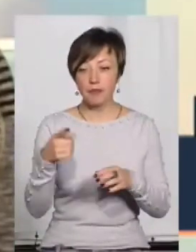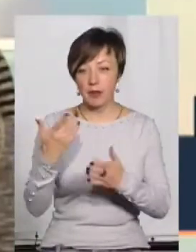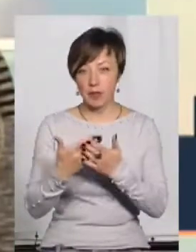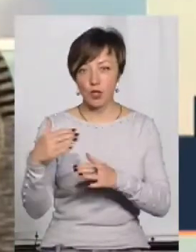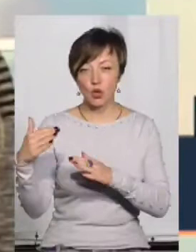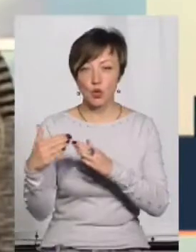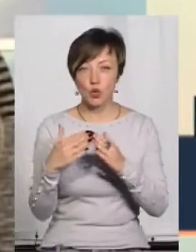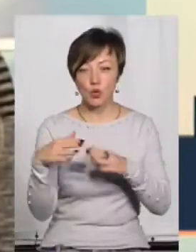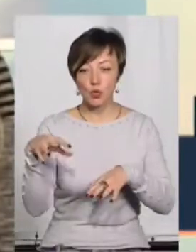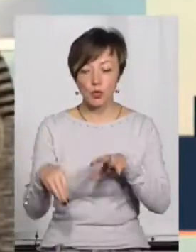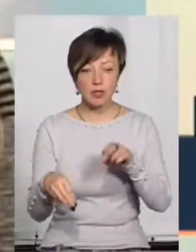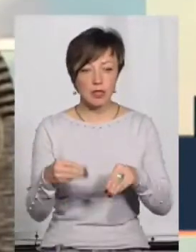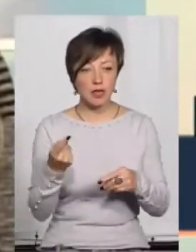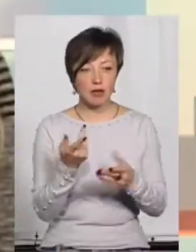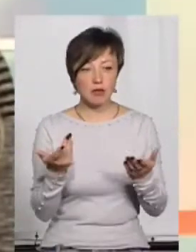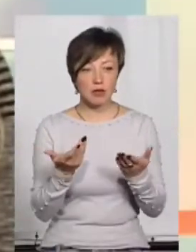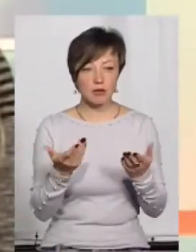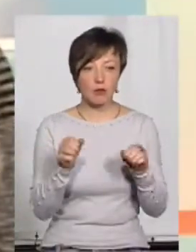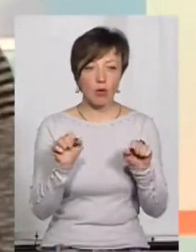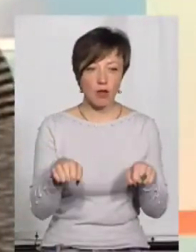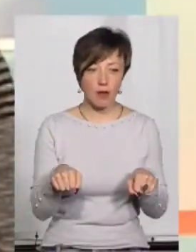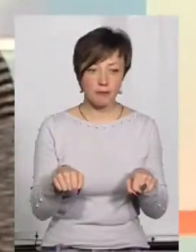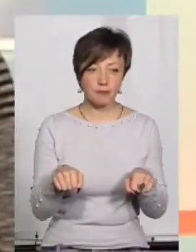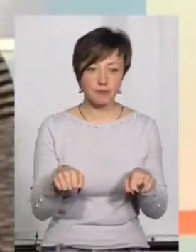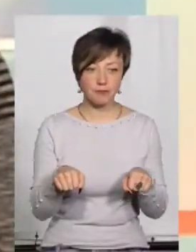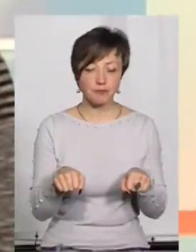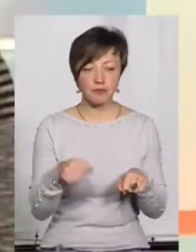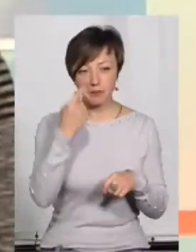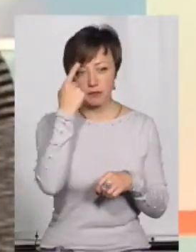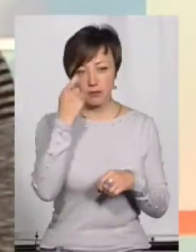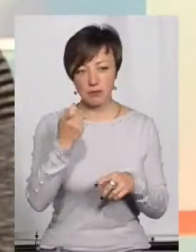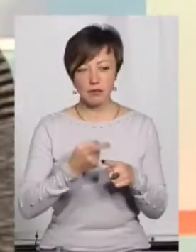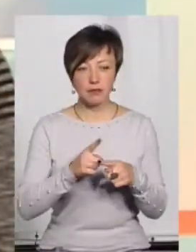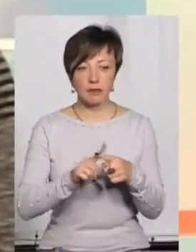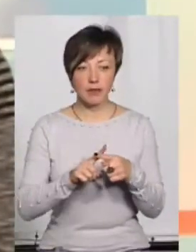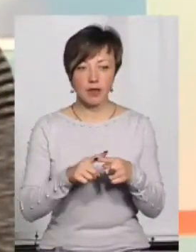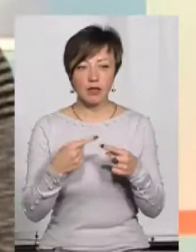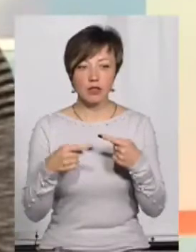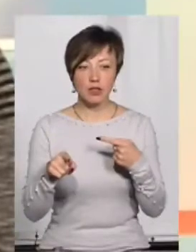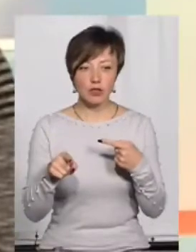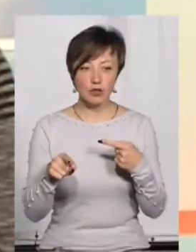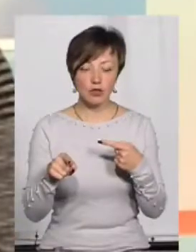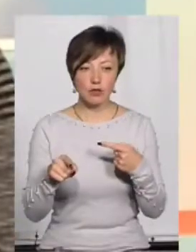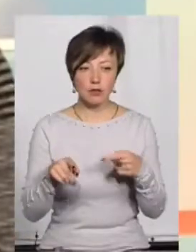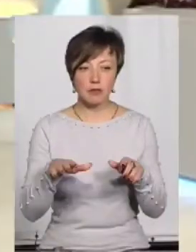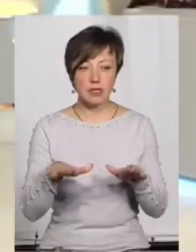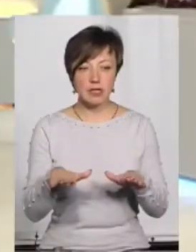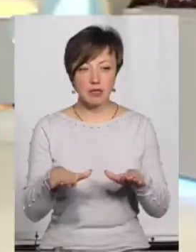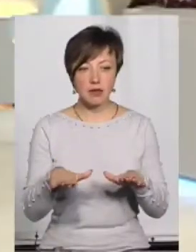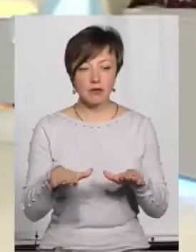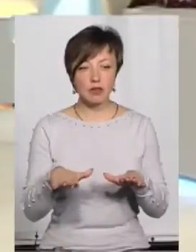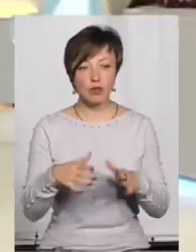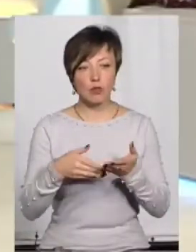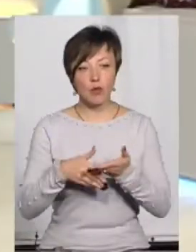сусідка, який вона якось там змогла повідомити про це, сусідка з іншого, місцевості, да, не